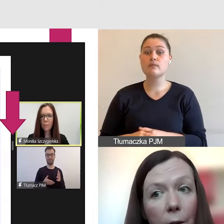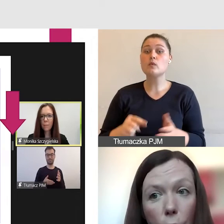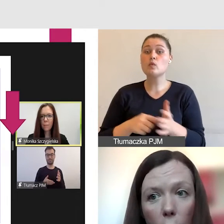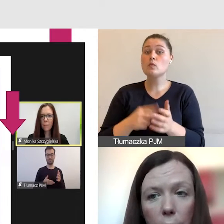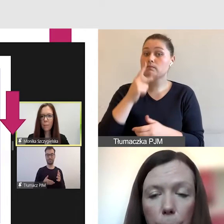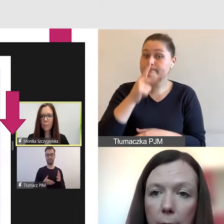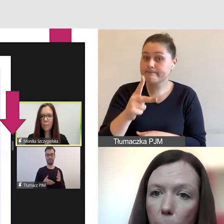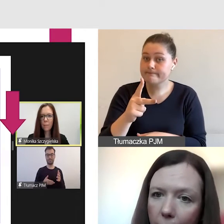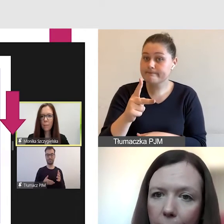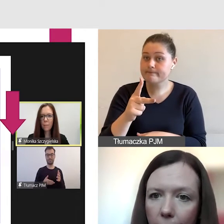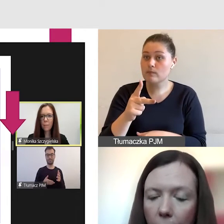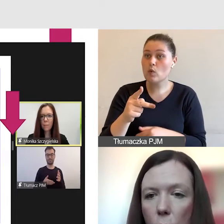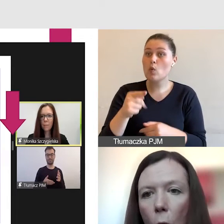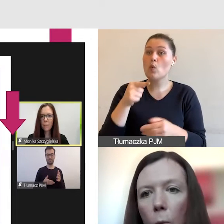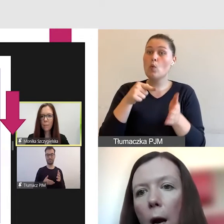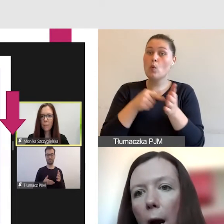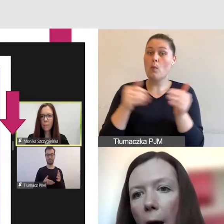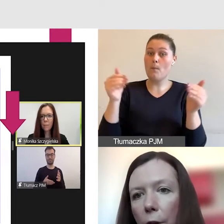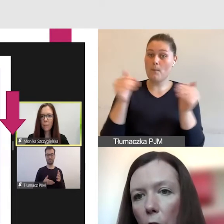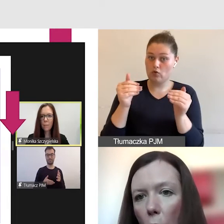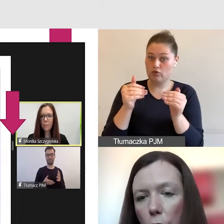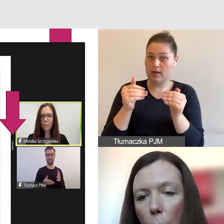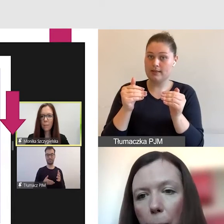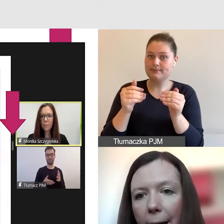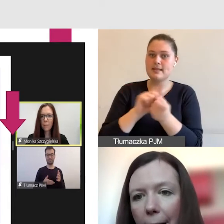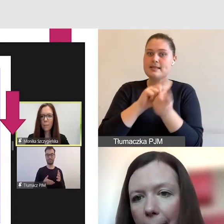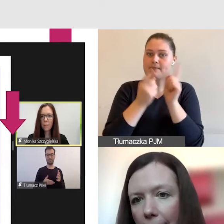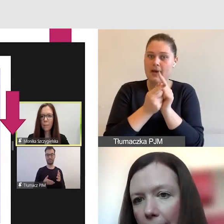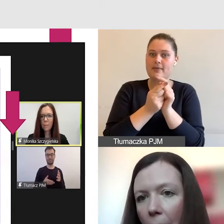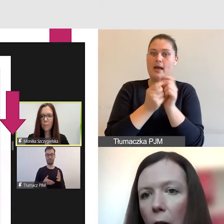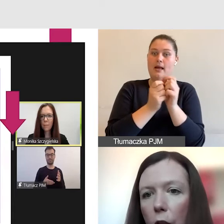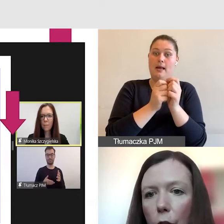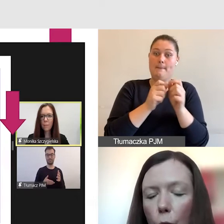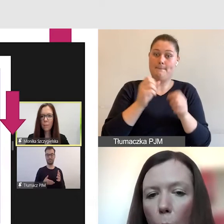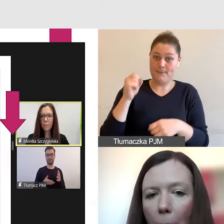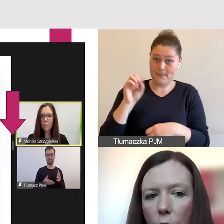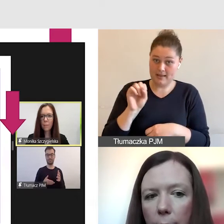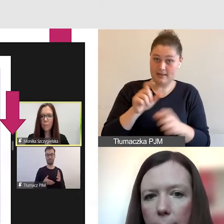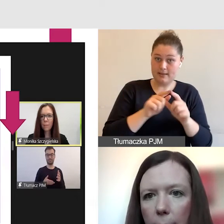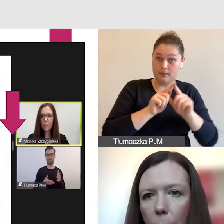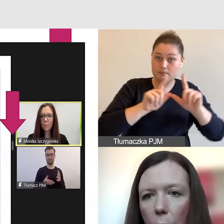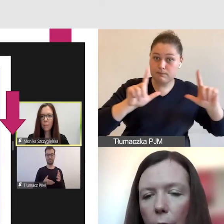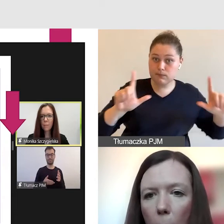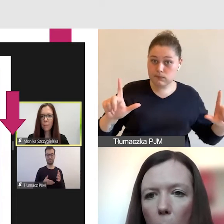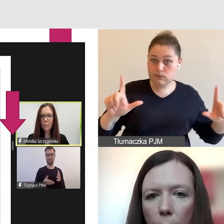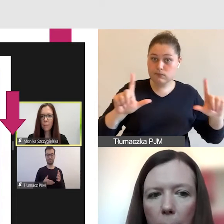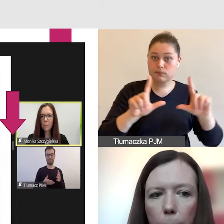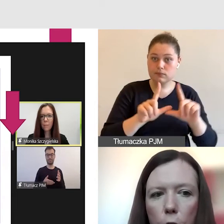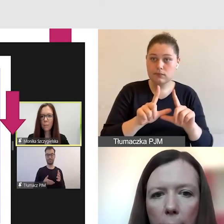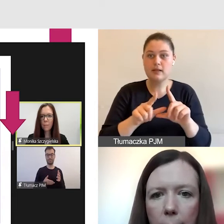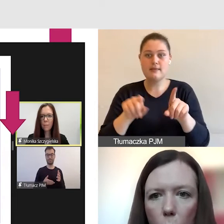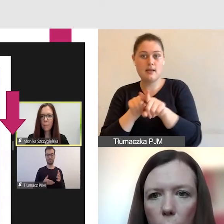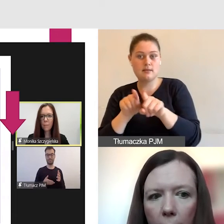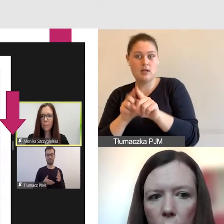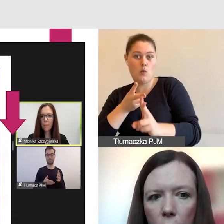manewrować między prezentacją, a wielkością prelegenta i tłumacza języka migowego możemy